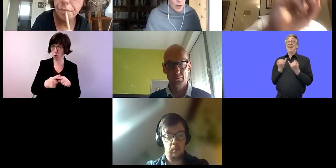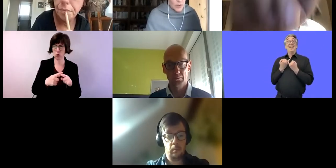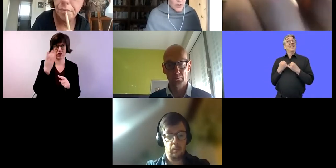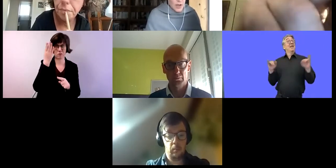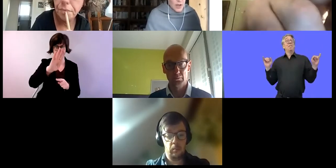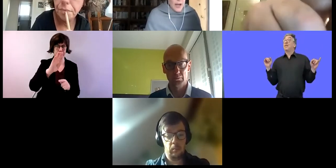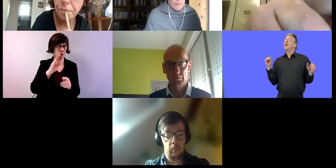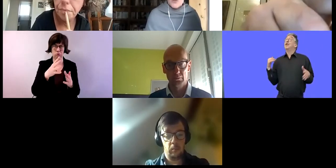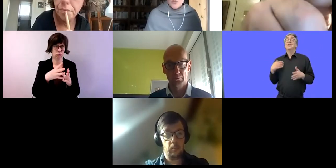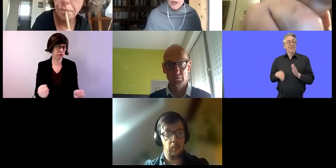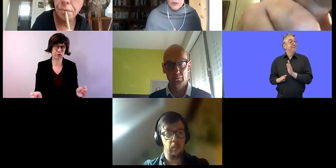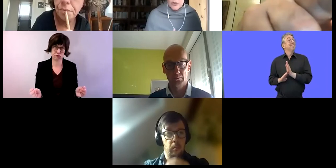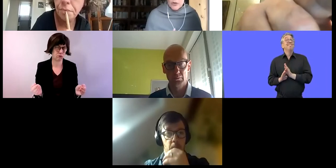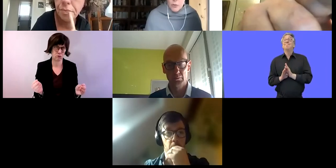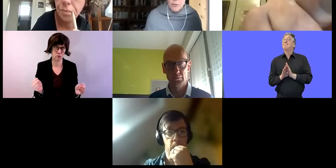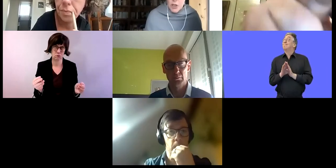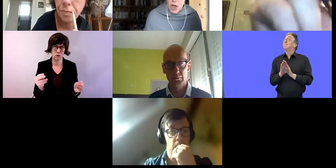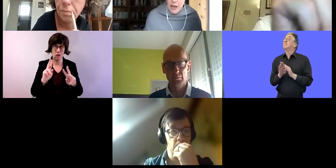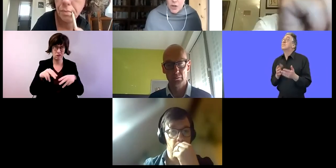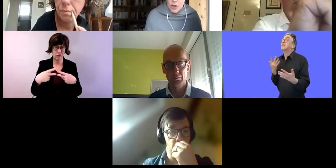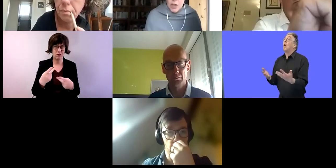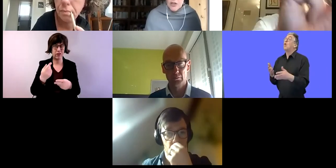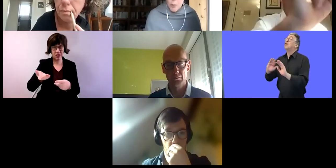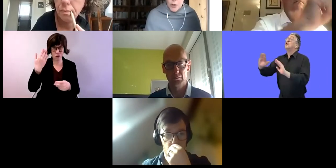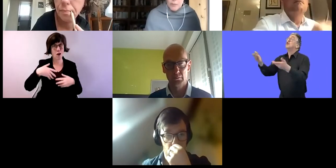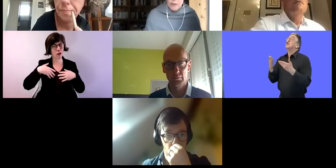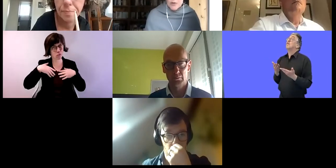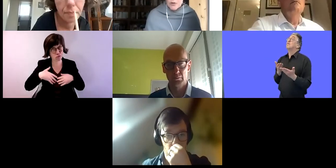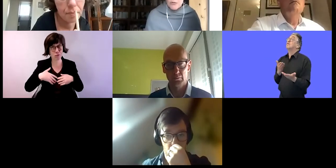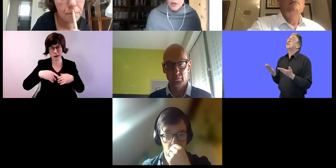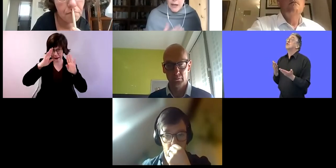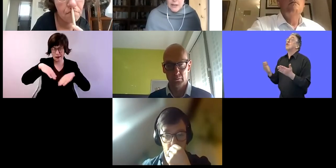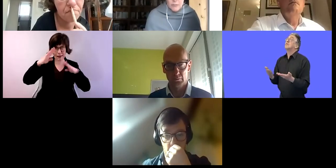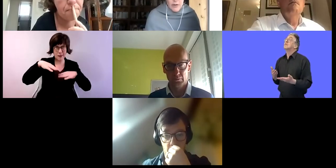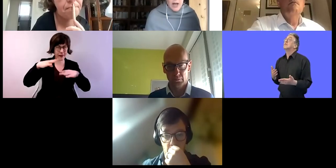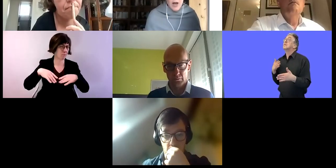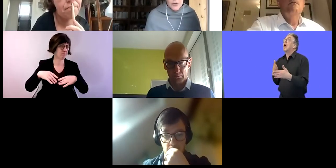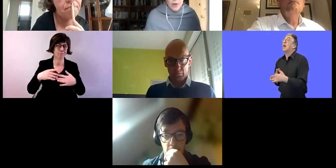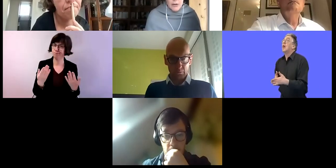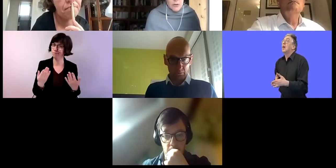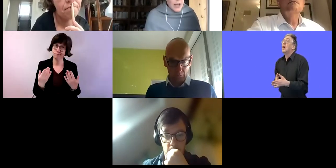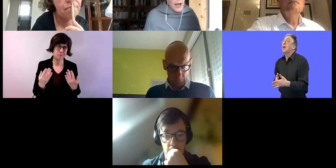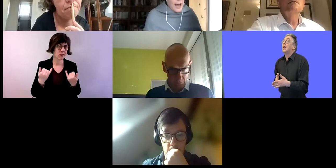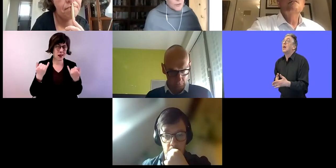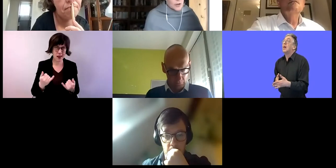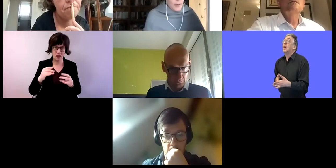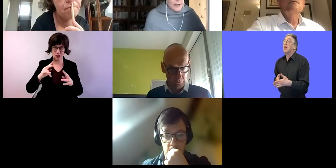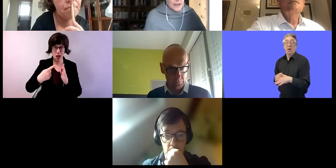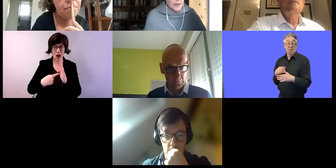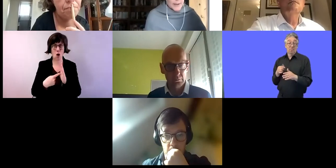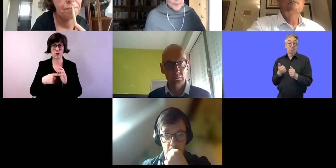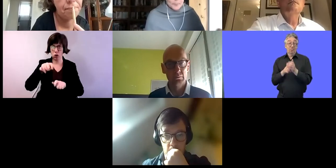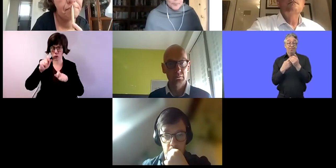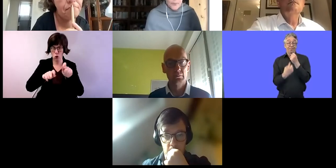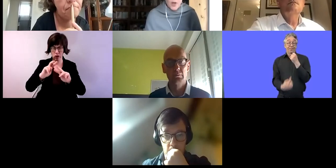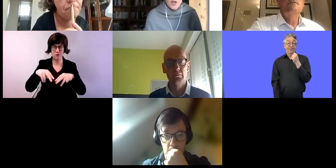verloren haben, die sie in den letzten Jahren davor erworben hatten. Es wird also eine Herausforderung sein, die Menschen zu unterstützen,